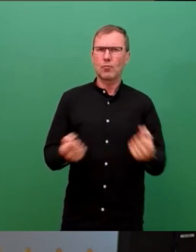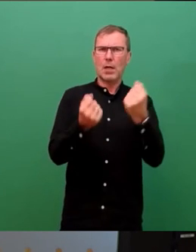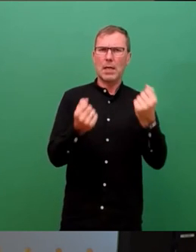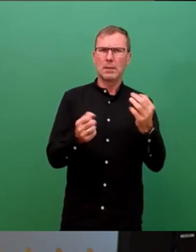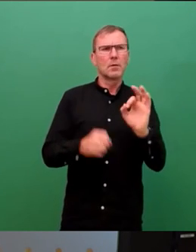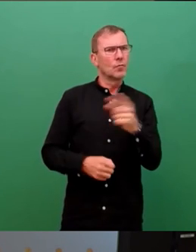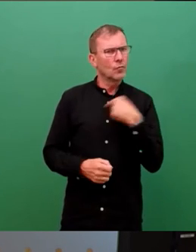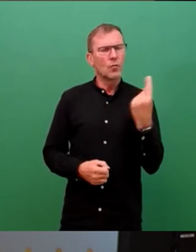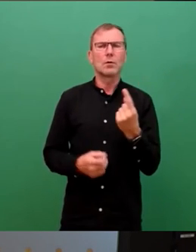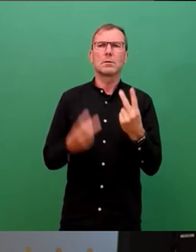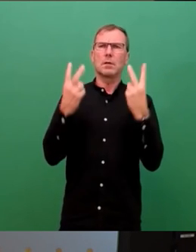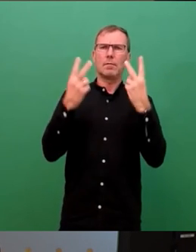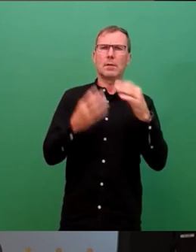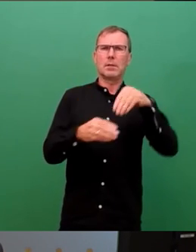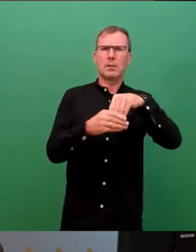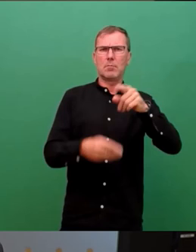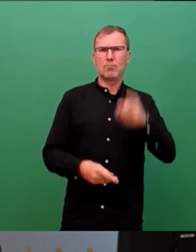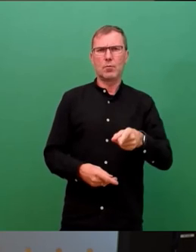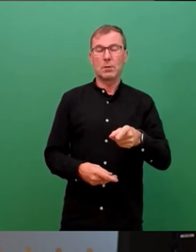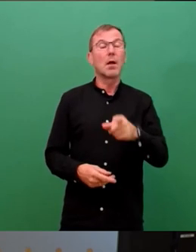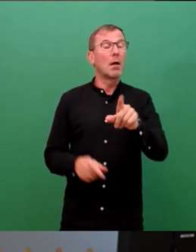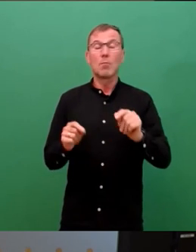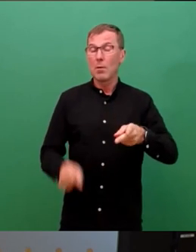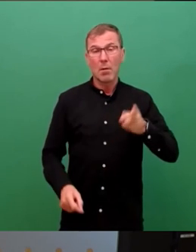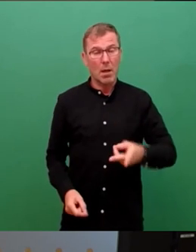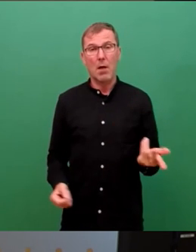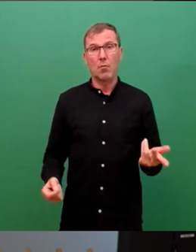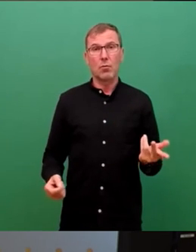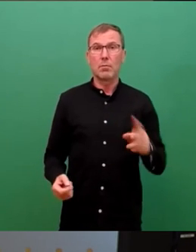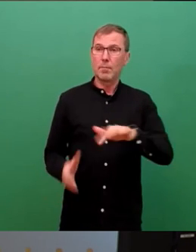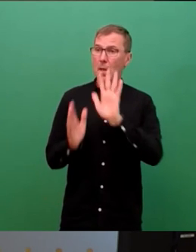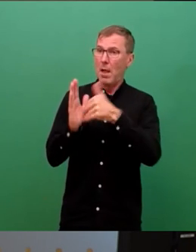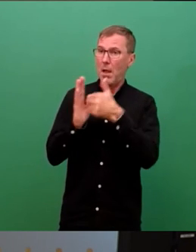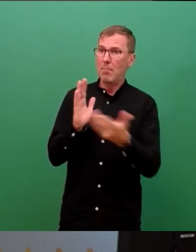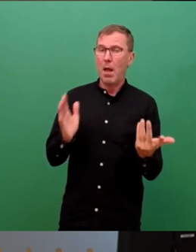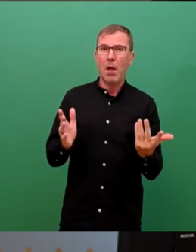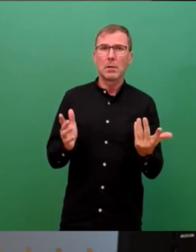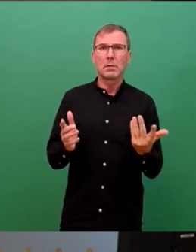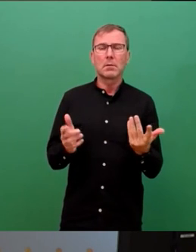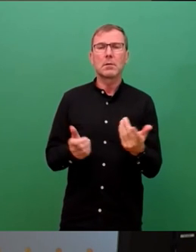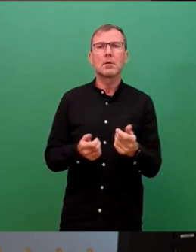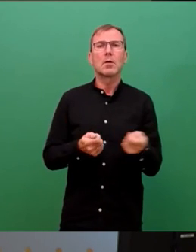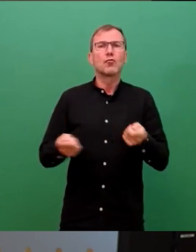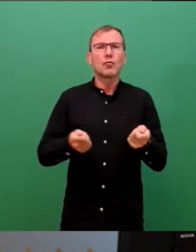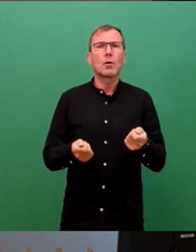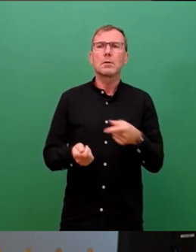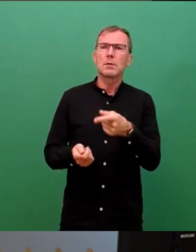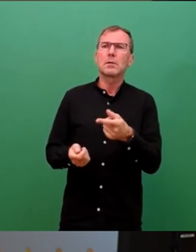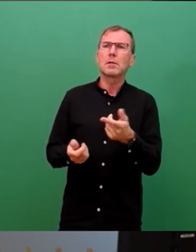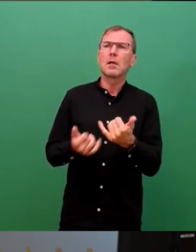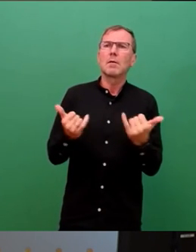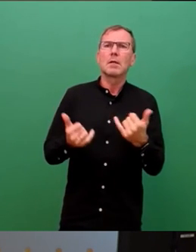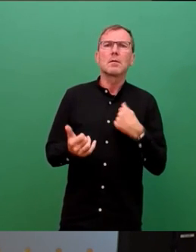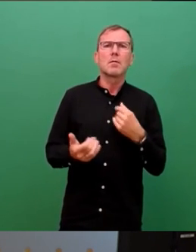uns alle handlungsleitend sein. Dies bedeutet auch, dass wir in diesem Plan umsteuern, wenn es erforderlich ist. Ich persönlich